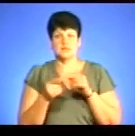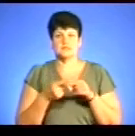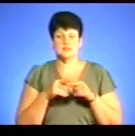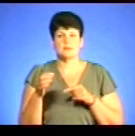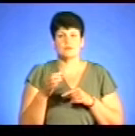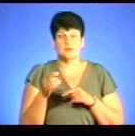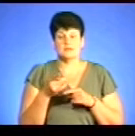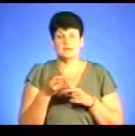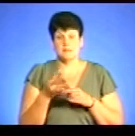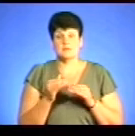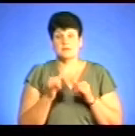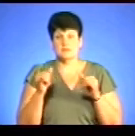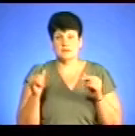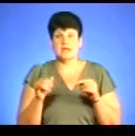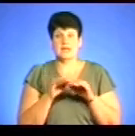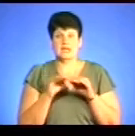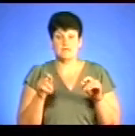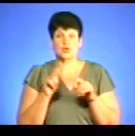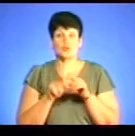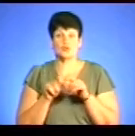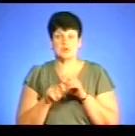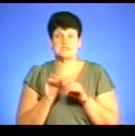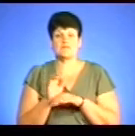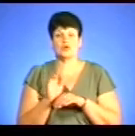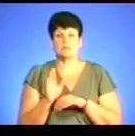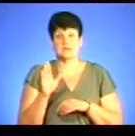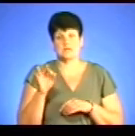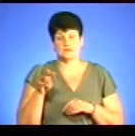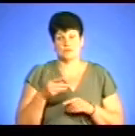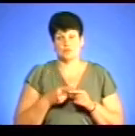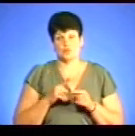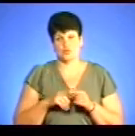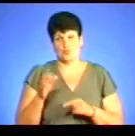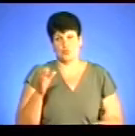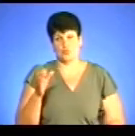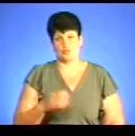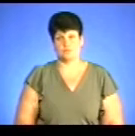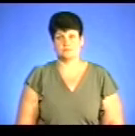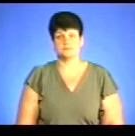потрібно підвищити рівень контролю за виробництвом такого сургатного алкоголя.